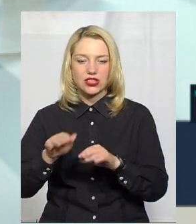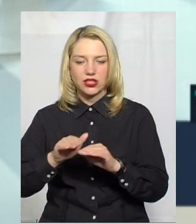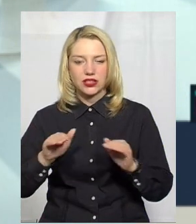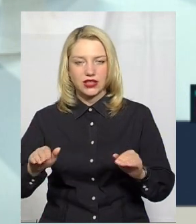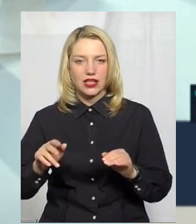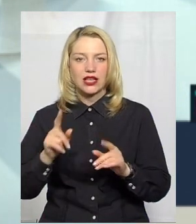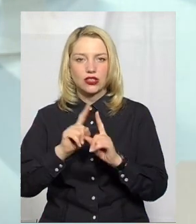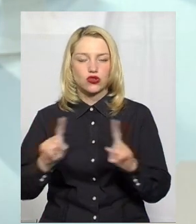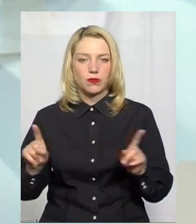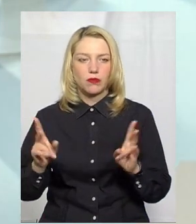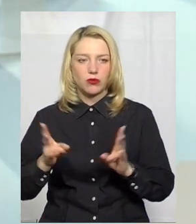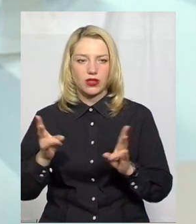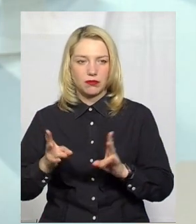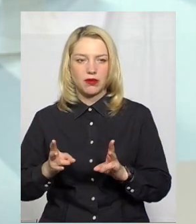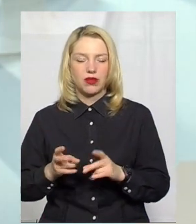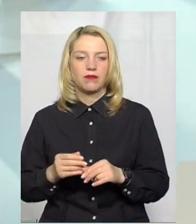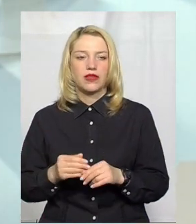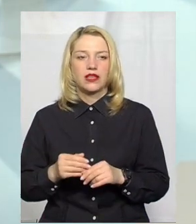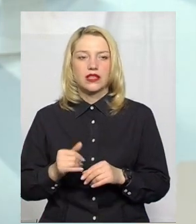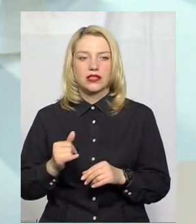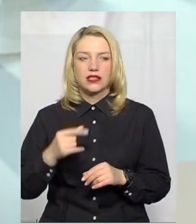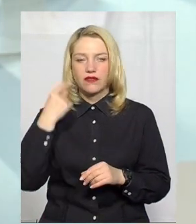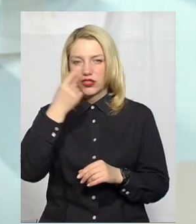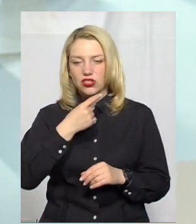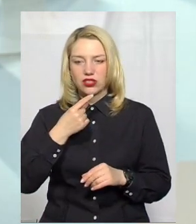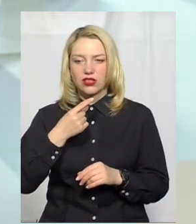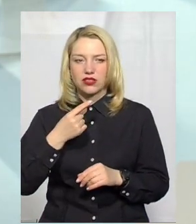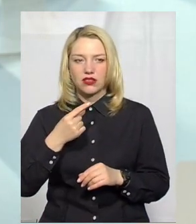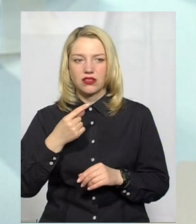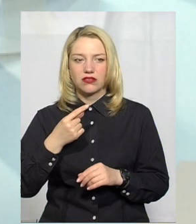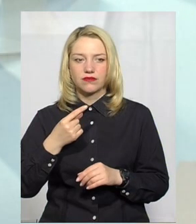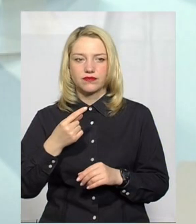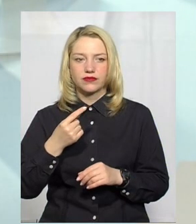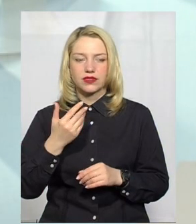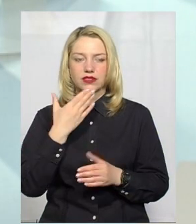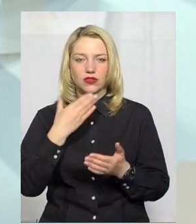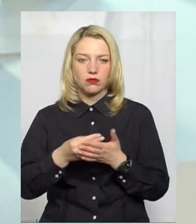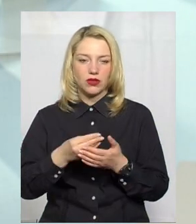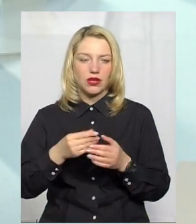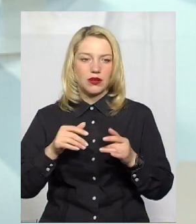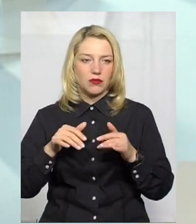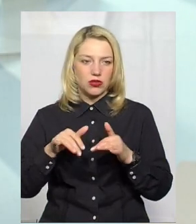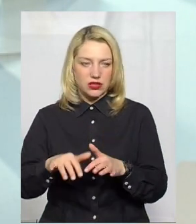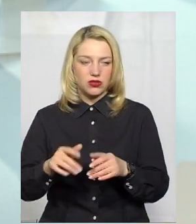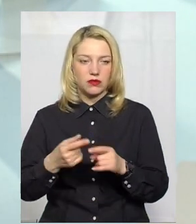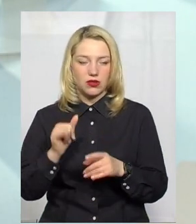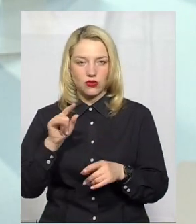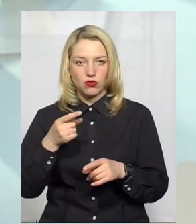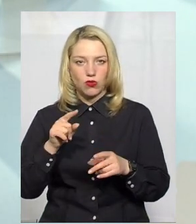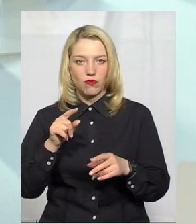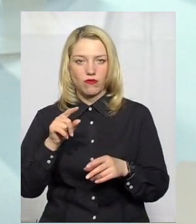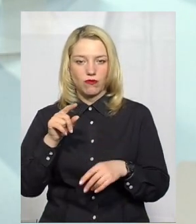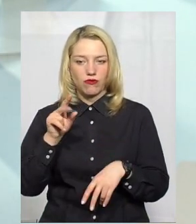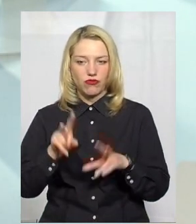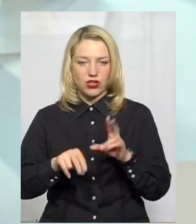особливими потребами віч на віч і батьків віч на віч з цим процесом. Тому вважаю, що